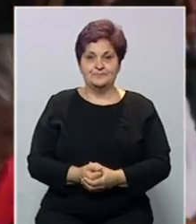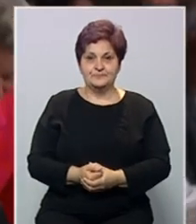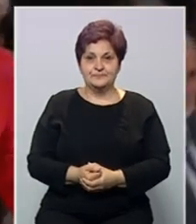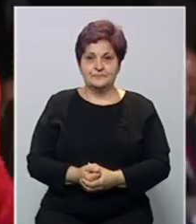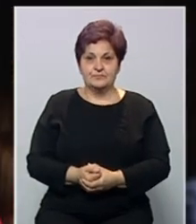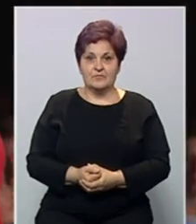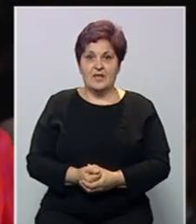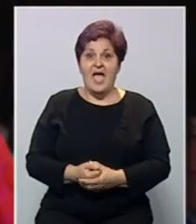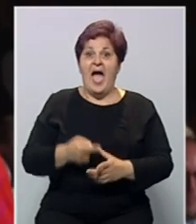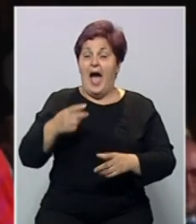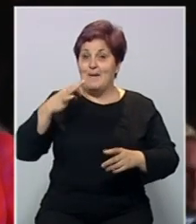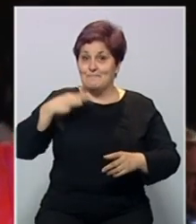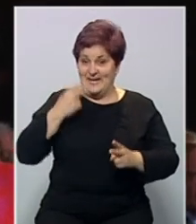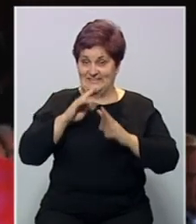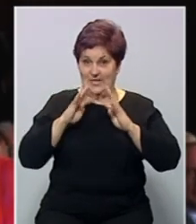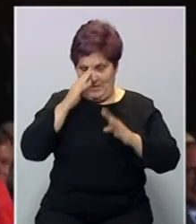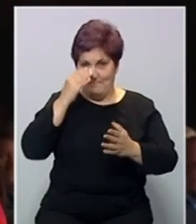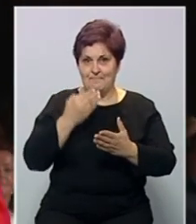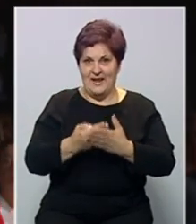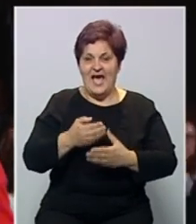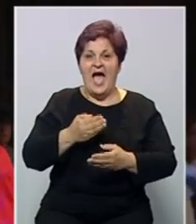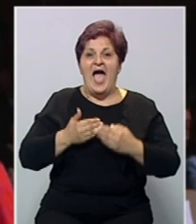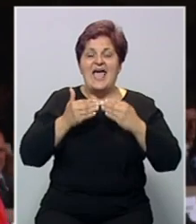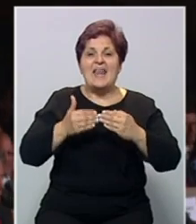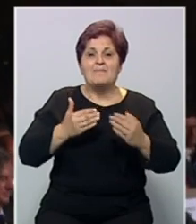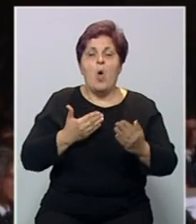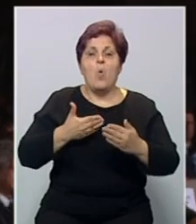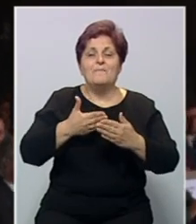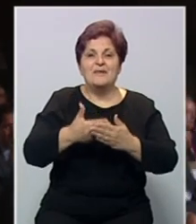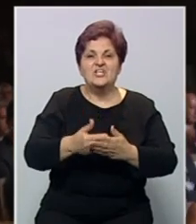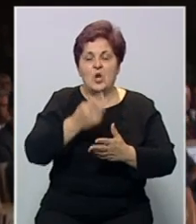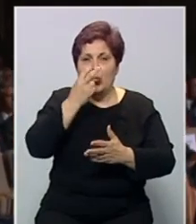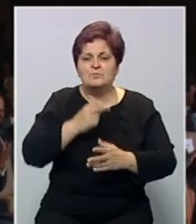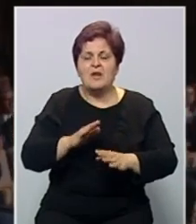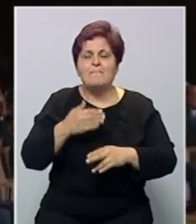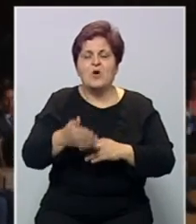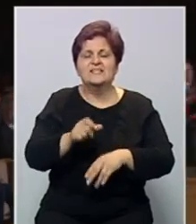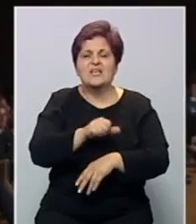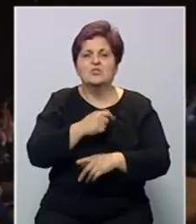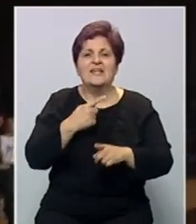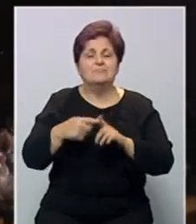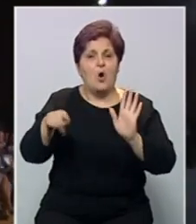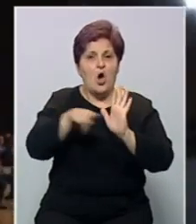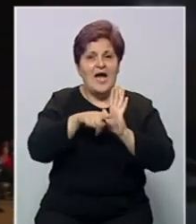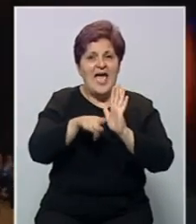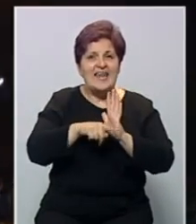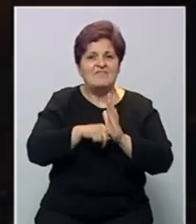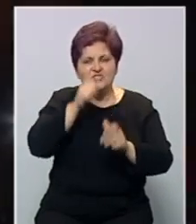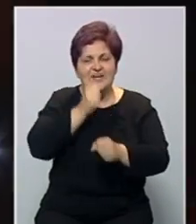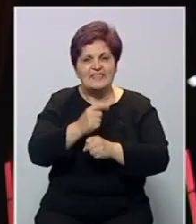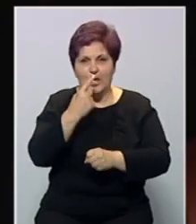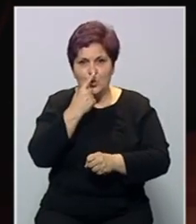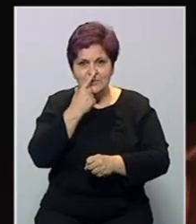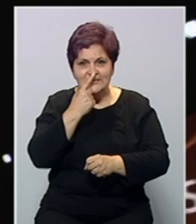A upravo je predsjednica komisije priznala da je napredak u približavanju usporen posljednjih godina također zbog negativnih postupaka Rusije,